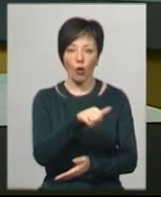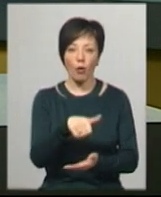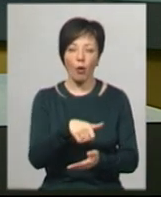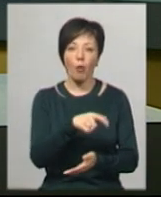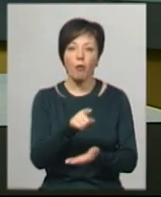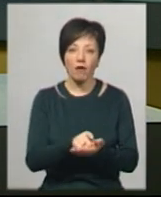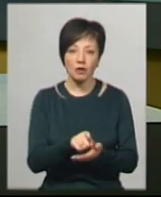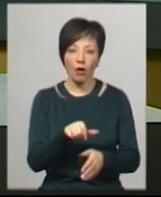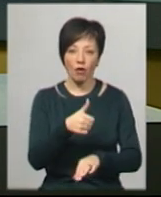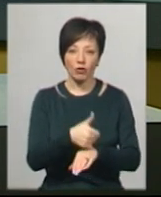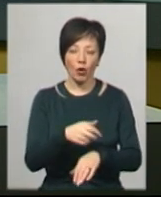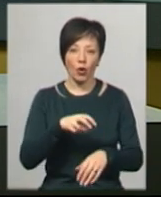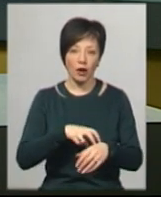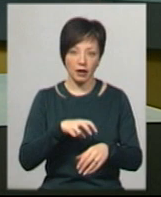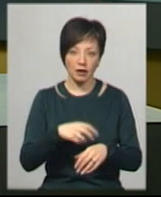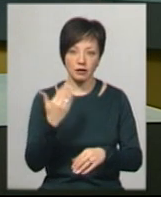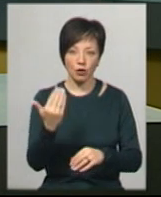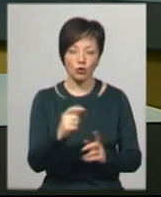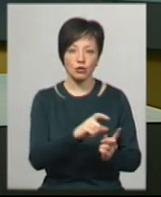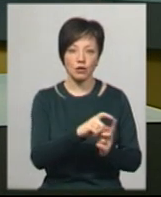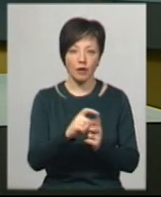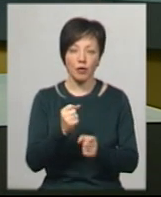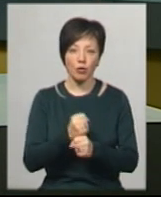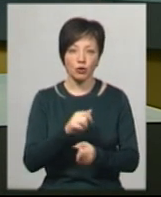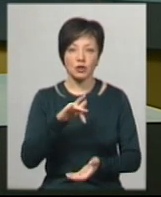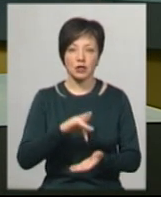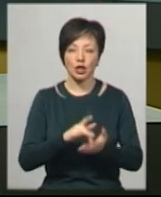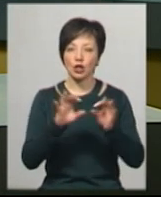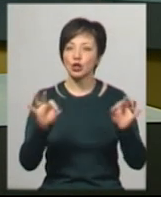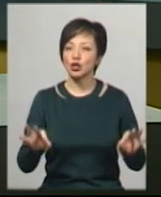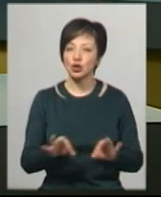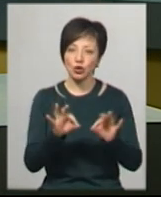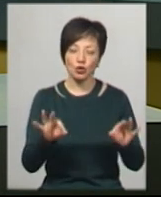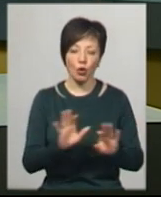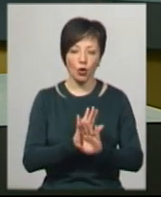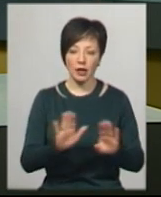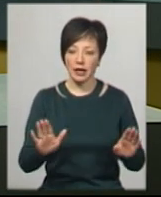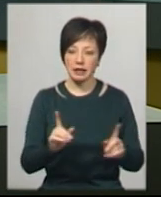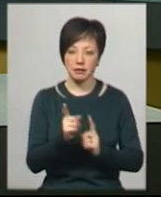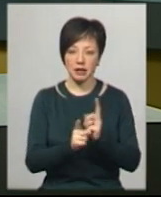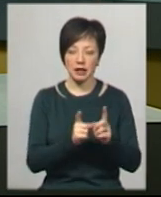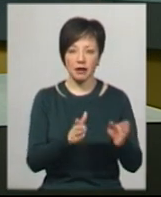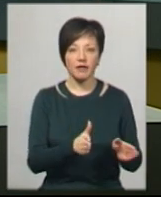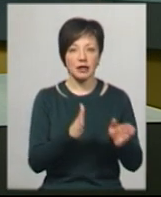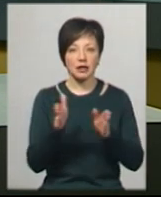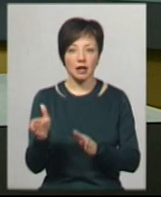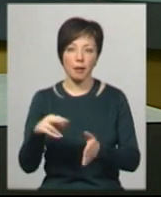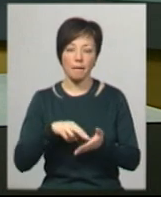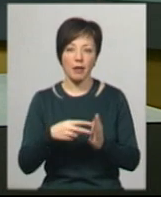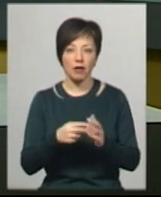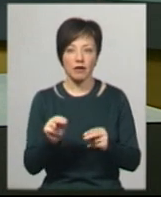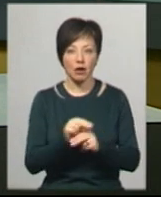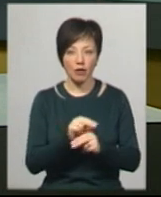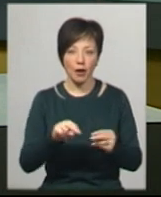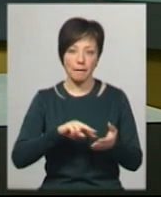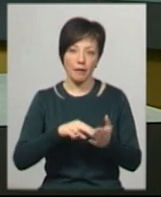лікаря закладу Андрій Ропотан. За його словами, у роботі центру нічого не змінилося. Відклали на більш пізніший час лише планові лікування і